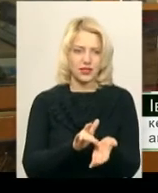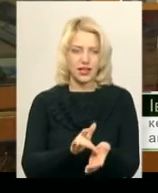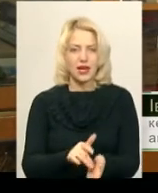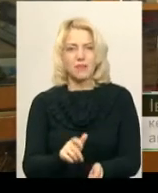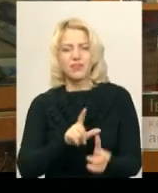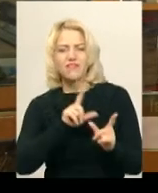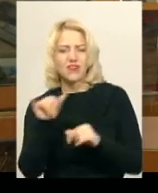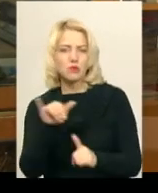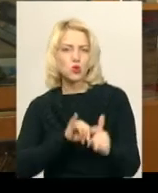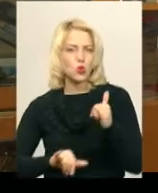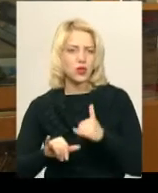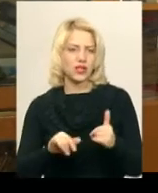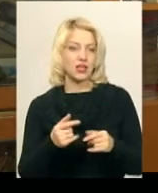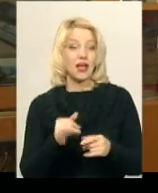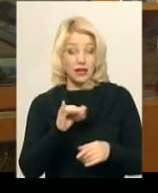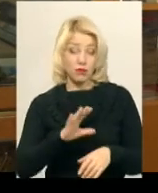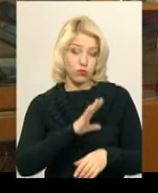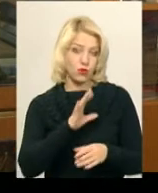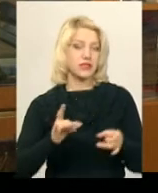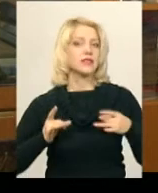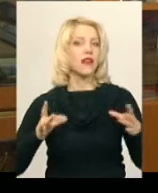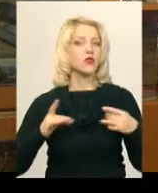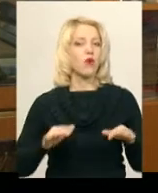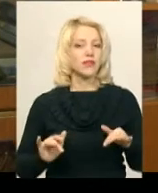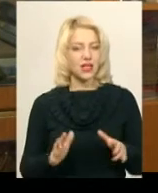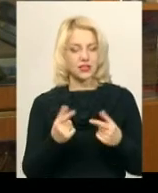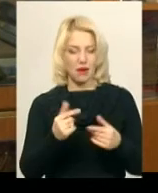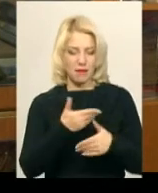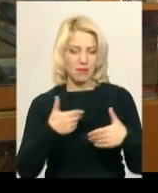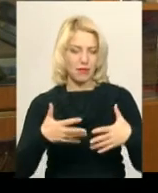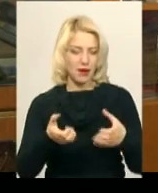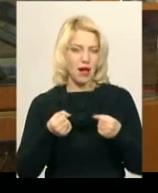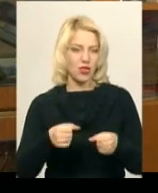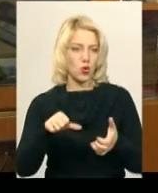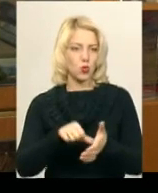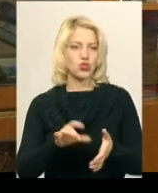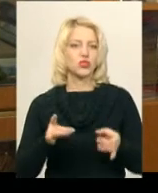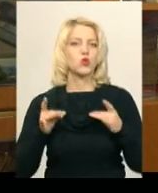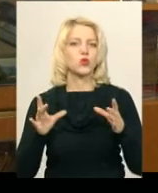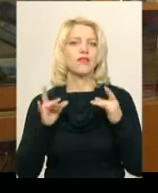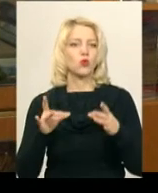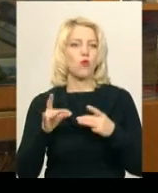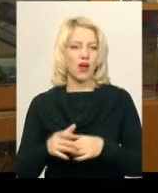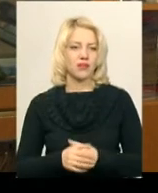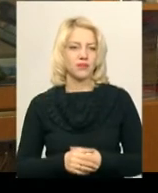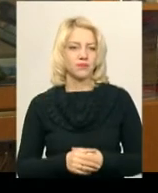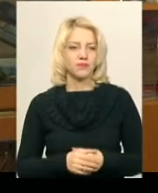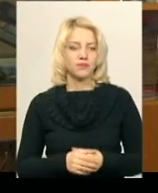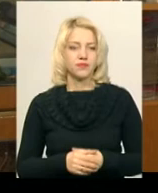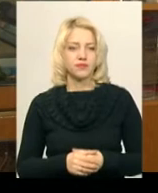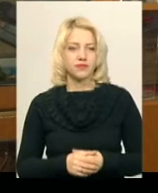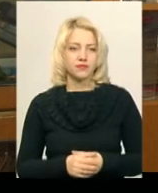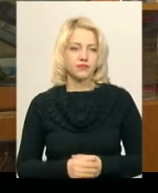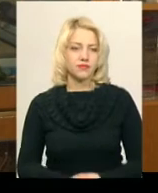з виїздом кудись і були святкові заходи, де ми приймали участь в святкуваннях, в святкових заходах.